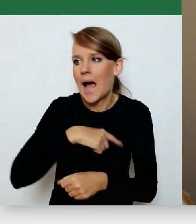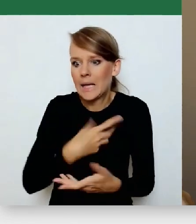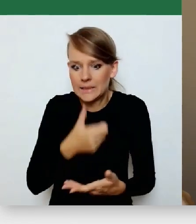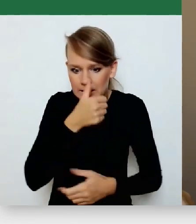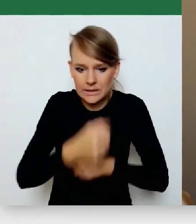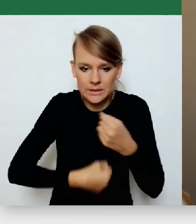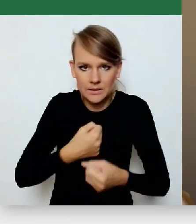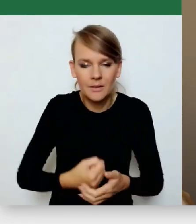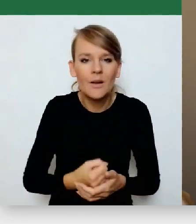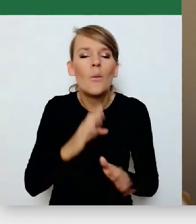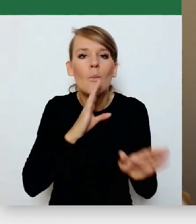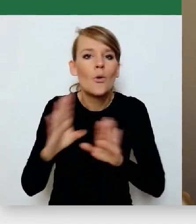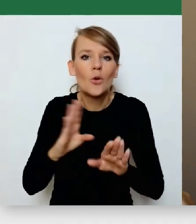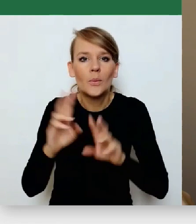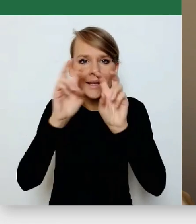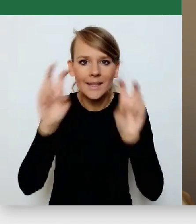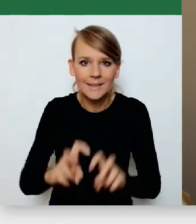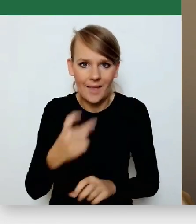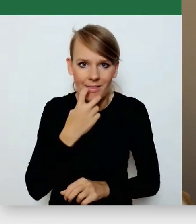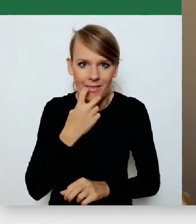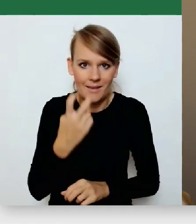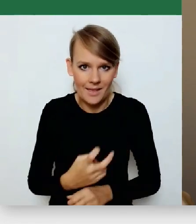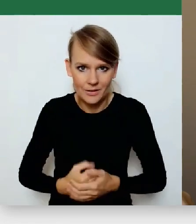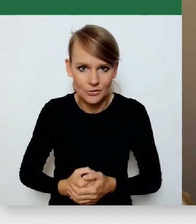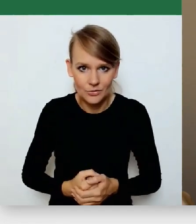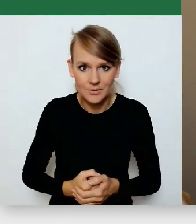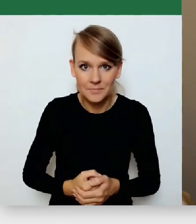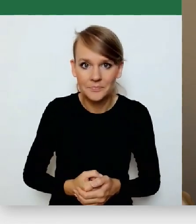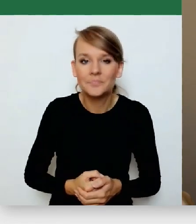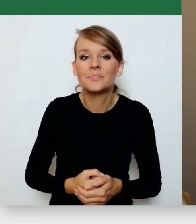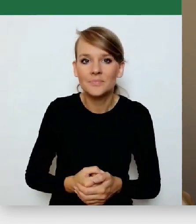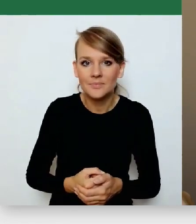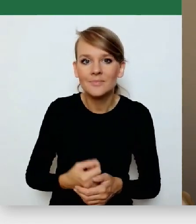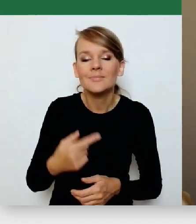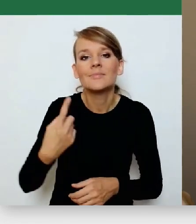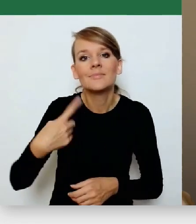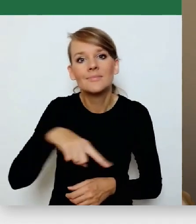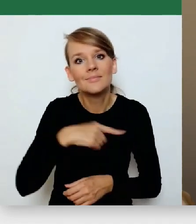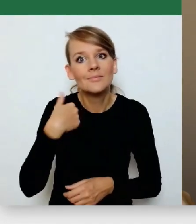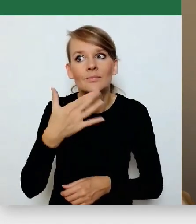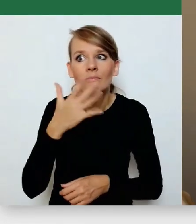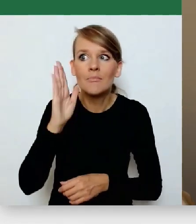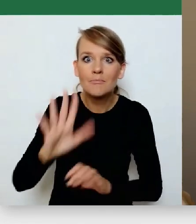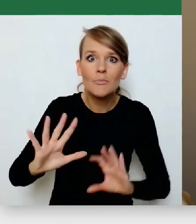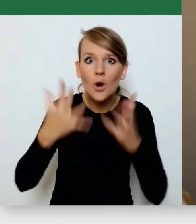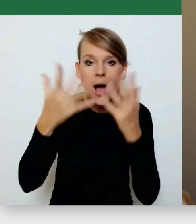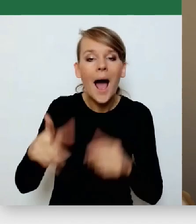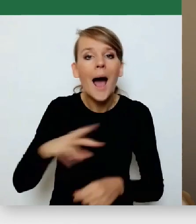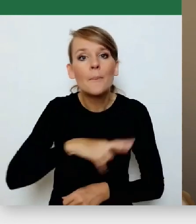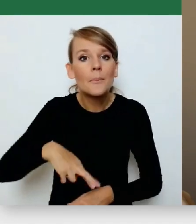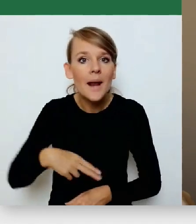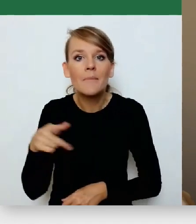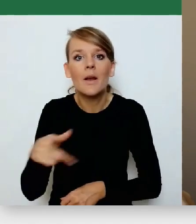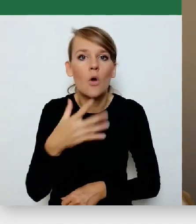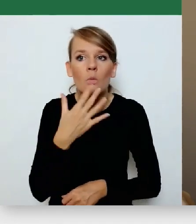energetycznym, gdzie już po zapowiedzianym naszym dzisiejszym proteście już pan premier zaczął rozmawiać, że już się coś da